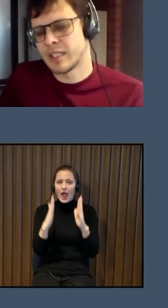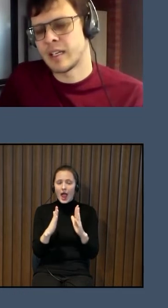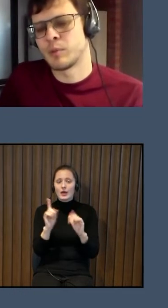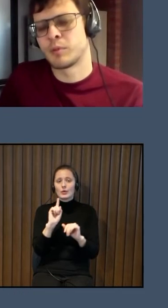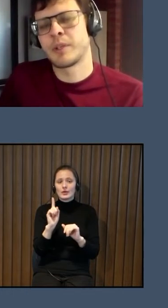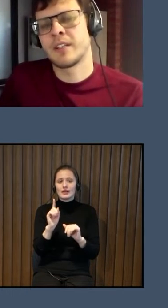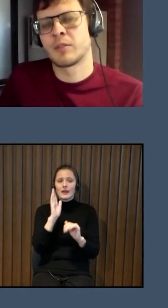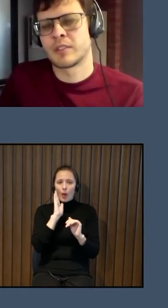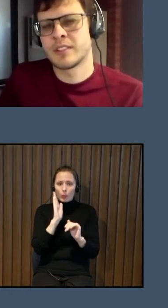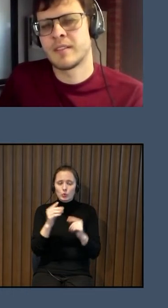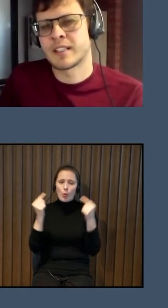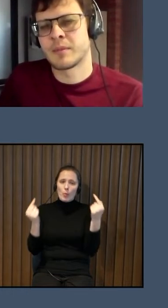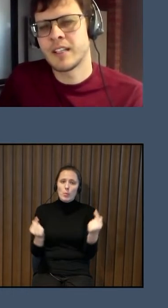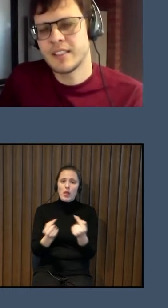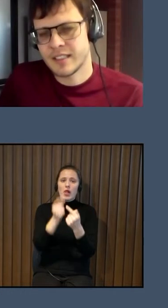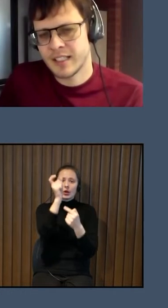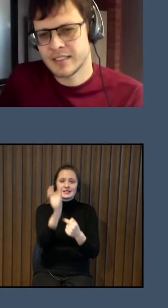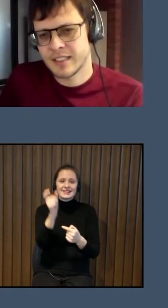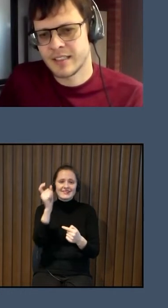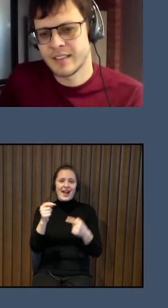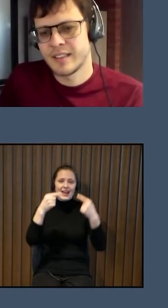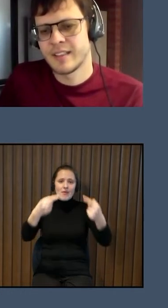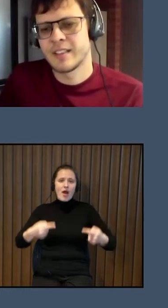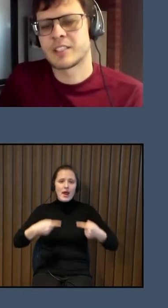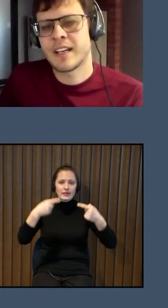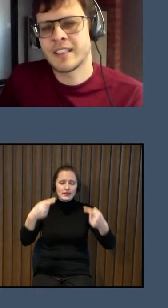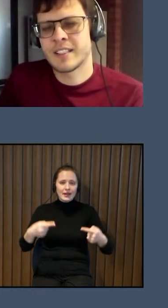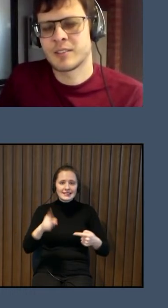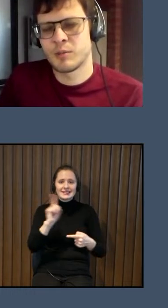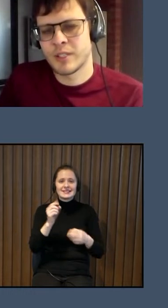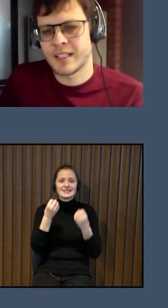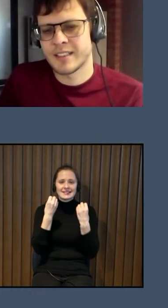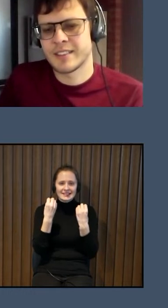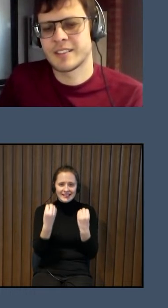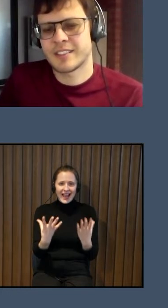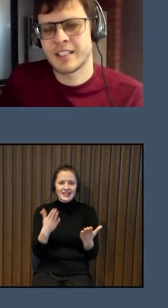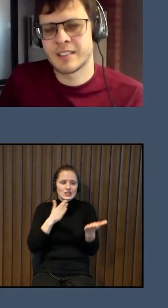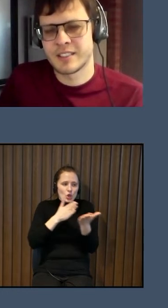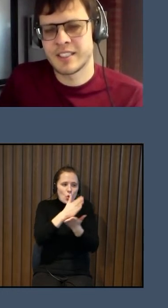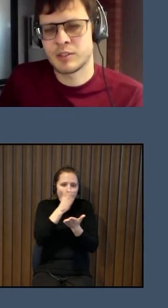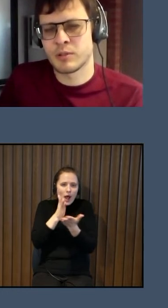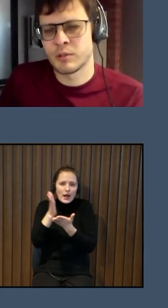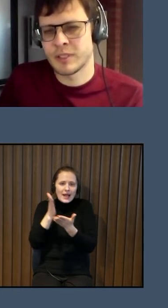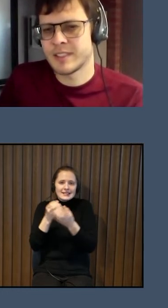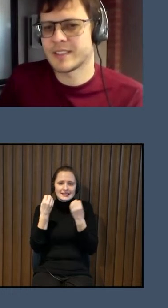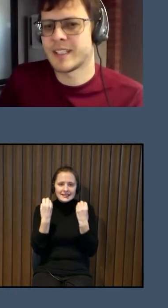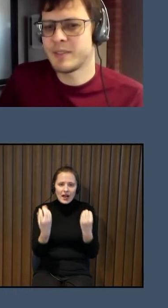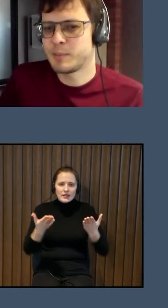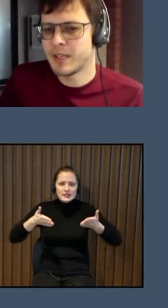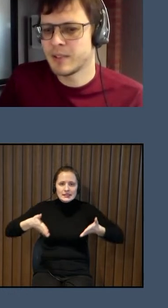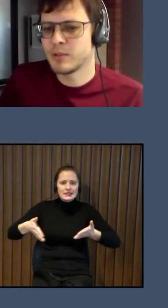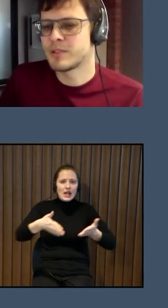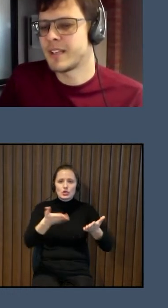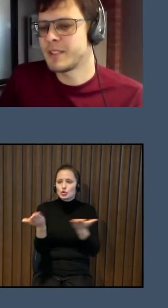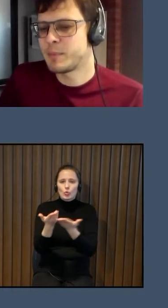lai tā būtu pielāgot cilvēkam ratinkrēslā, ir skaidrs norādes, skaidrs ceļš, kur doties